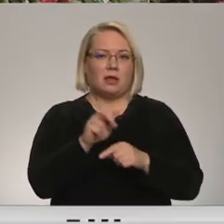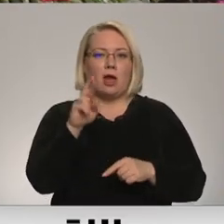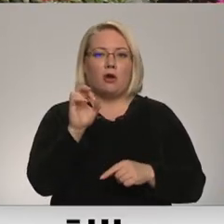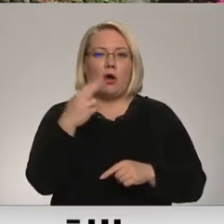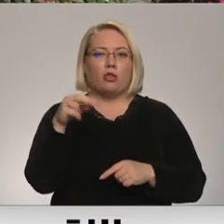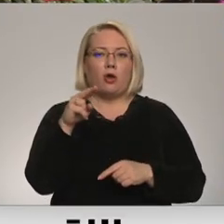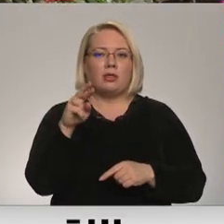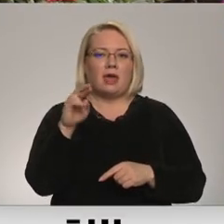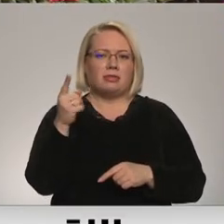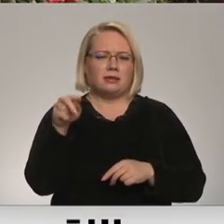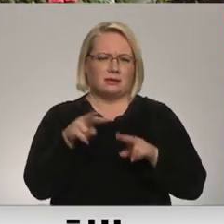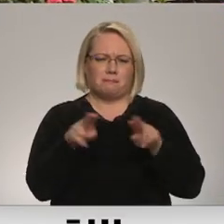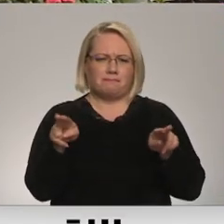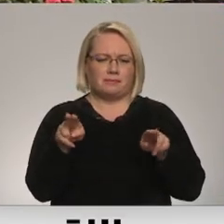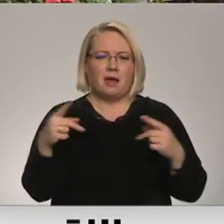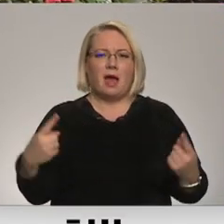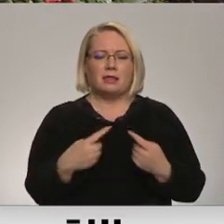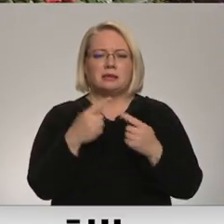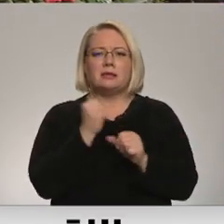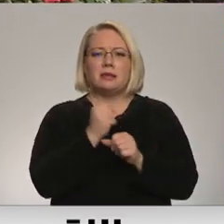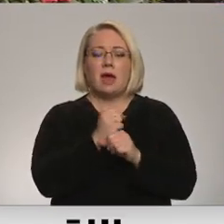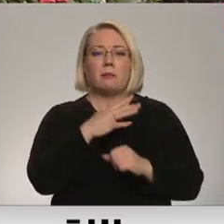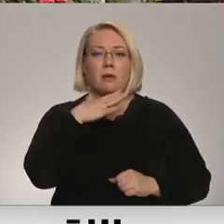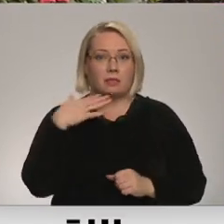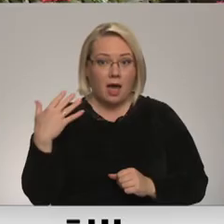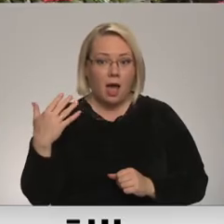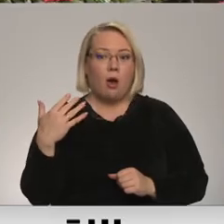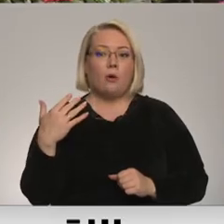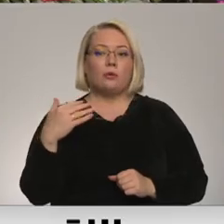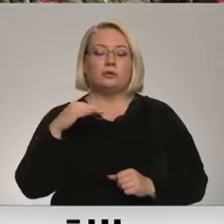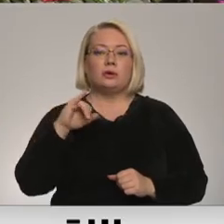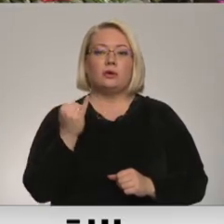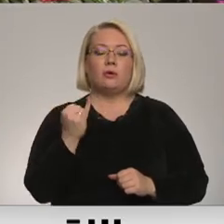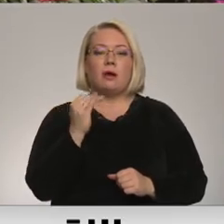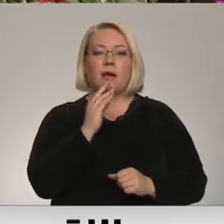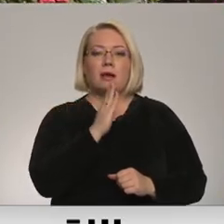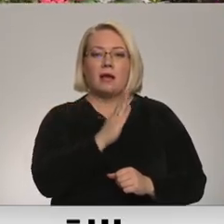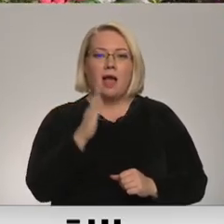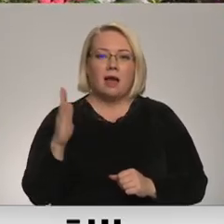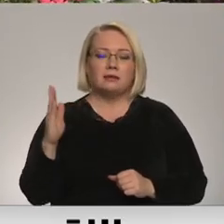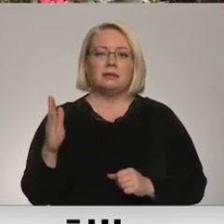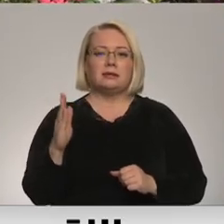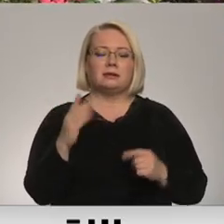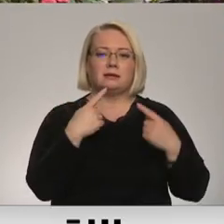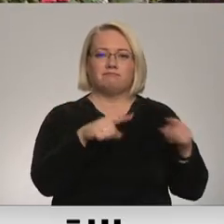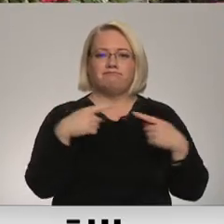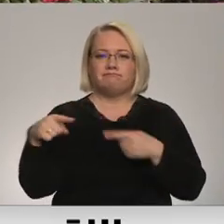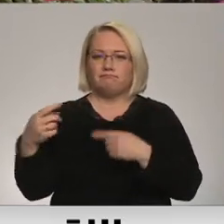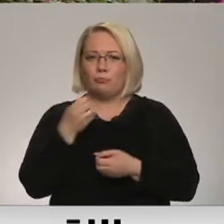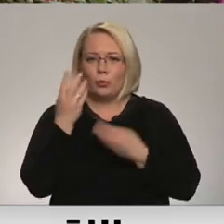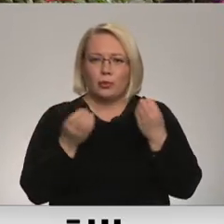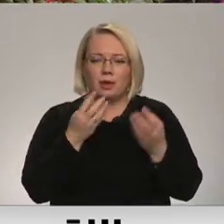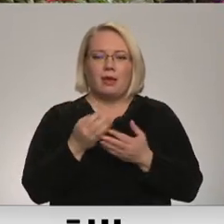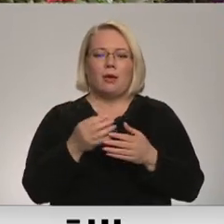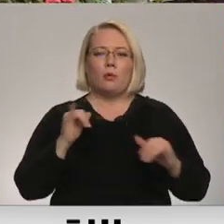Tā kā vēl katiecīgu. Darba ļoti daudz, jo katrs ir savādāks pēc